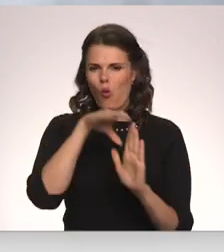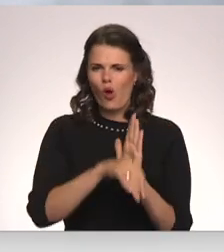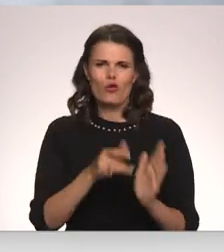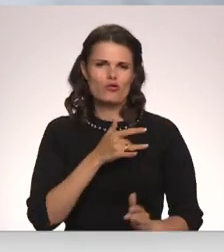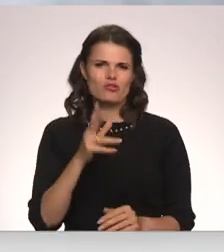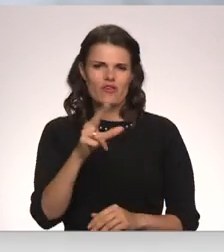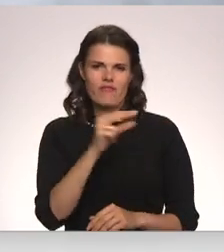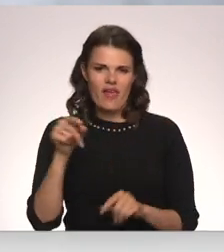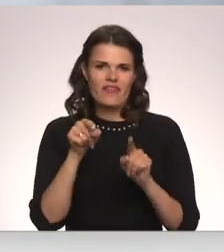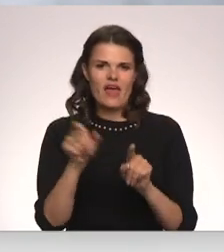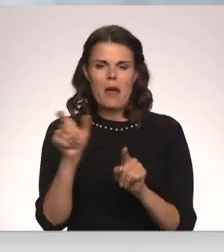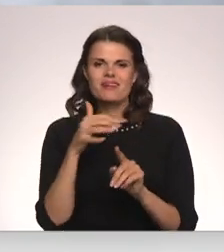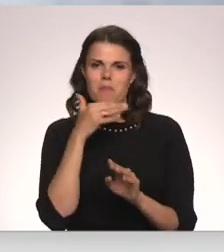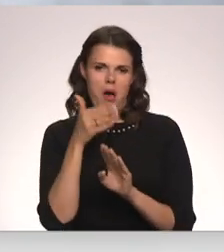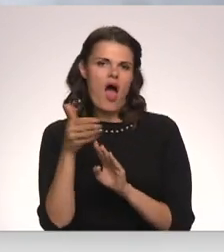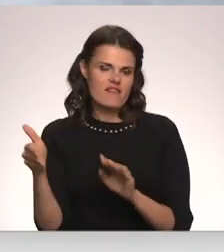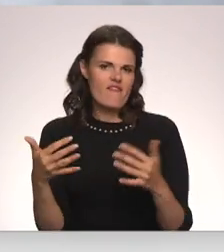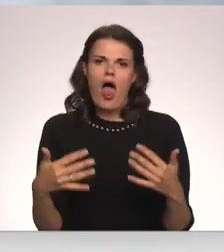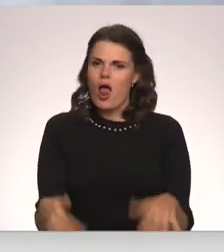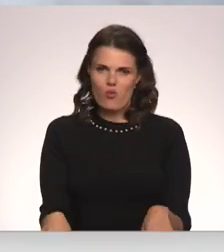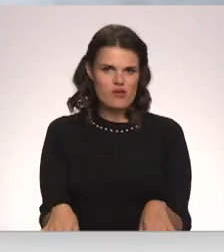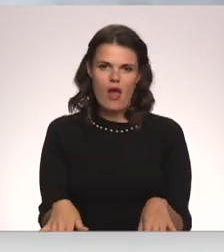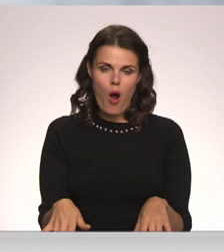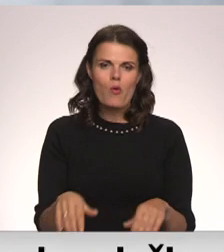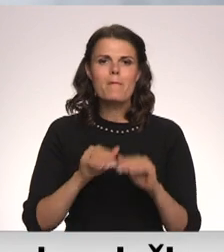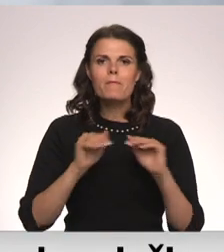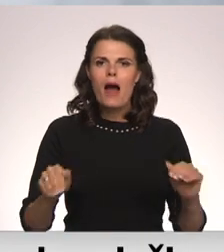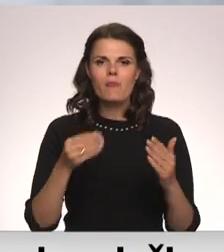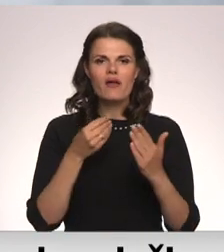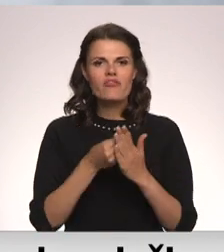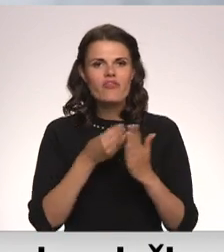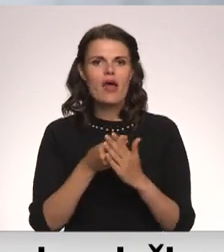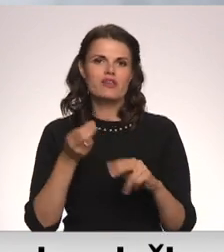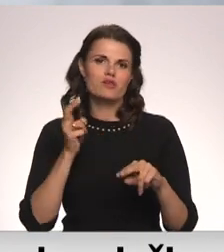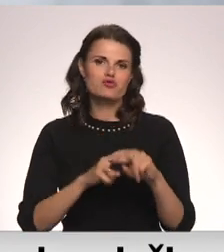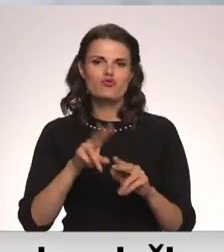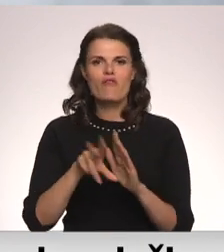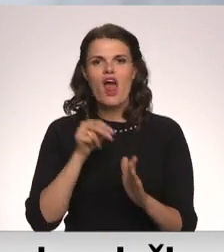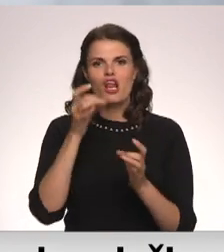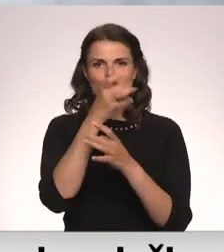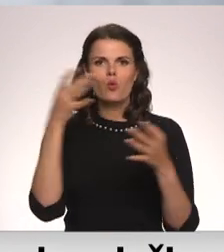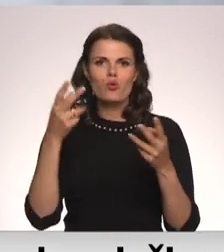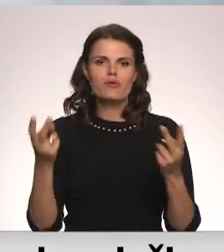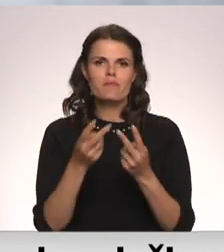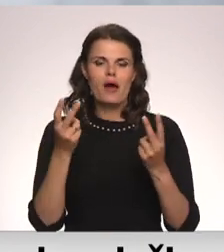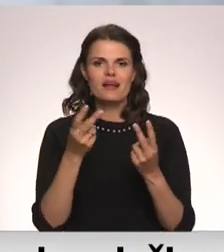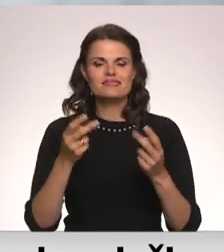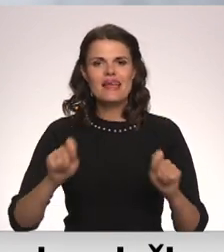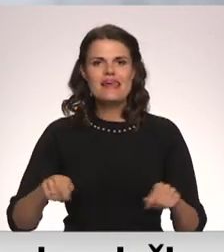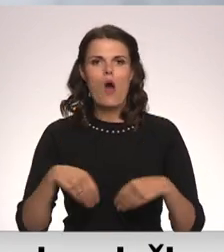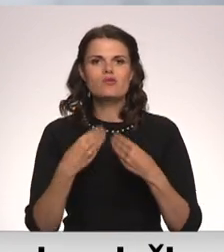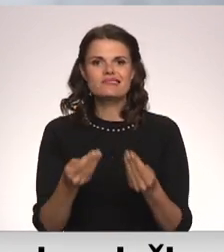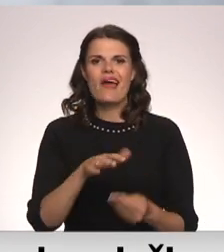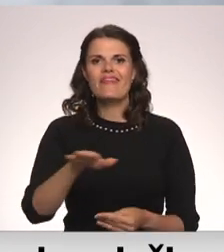jo tajā brīdī jau ir nedaudz par vēlu, jo tās pamatvērtības un taisa kaitā arī vēlēšana kultūra, parasti tiek jau zinātas ģimenē.